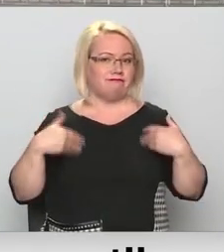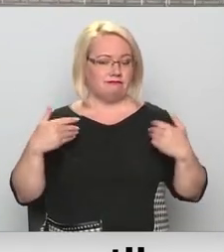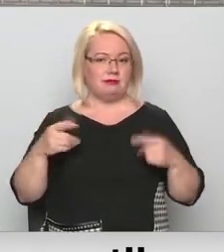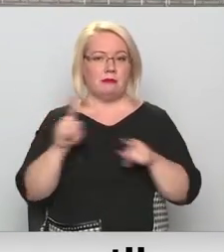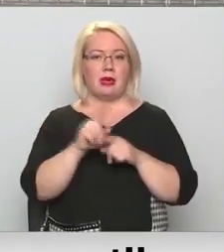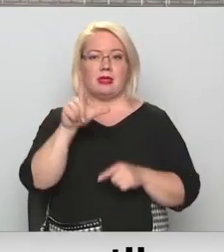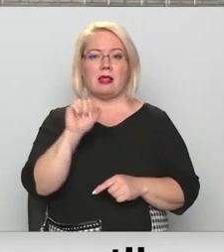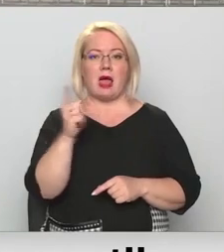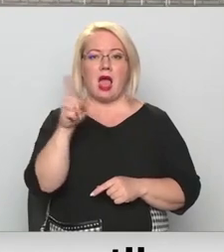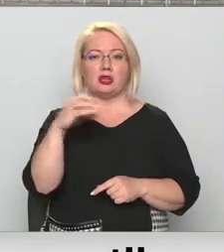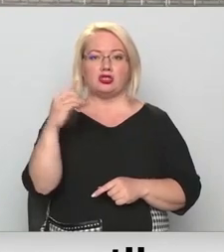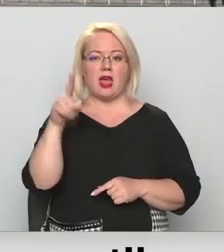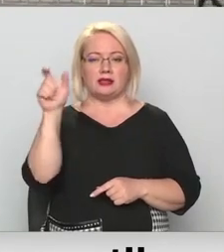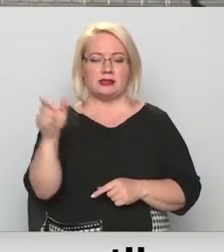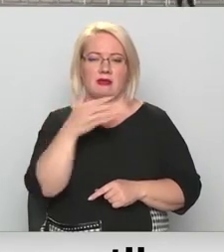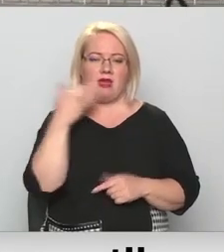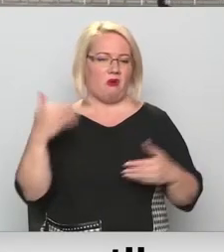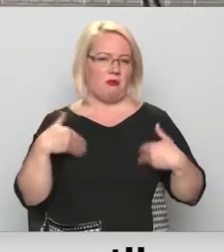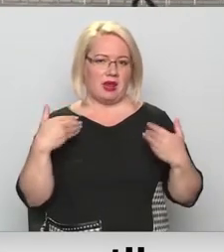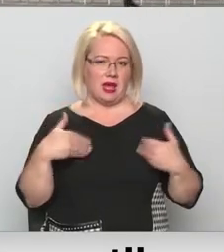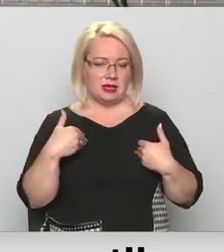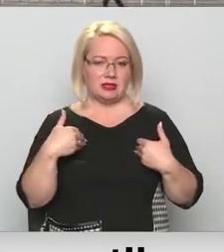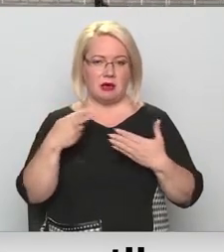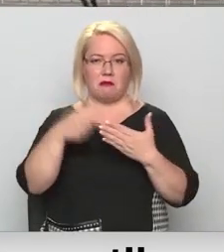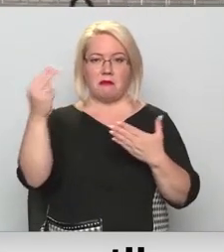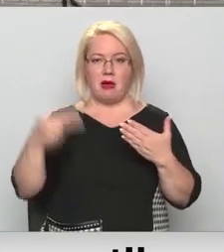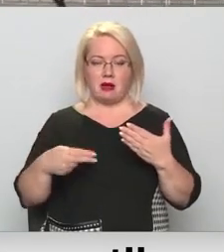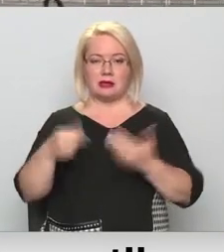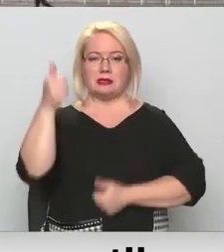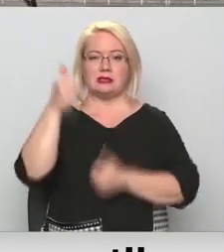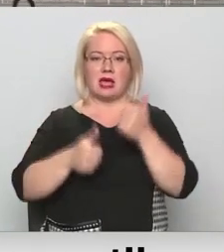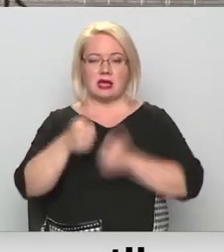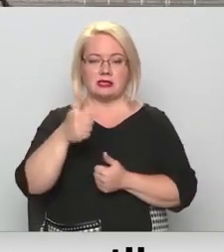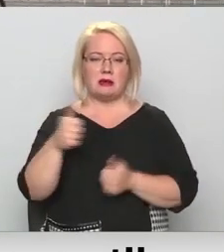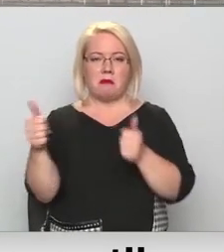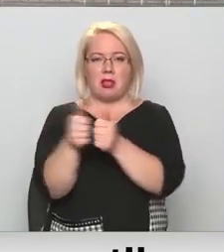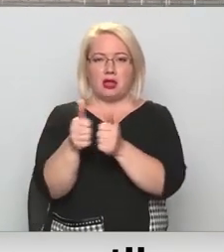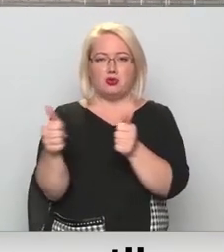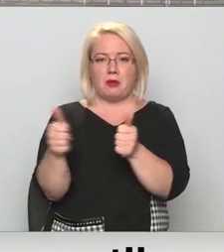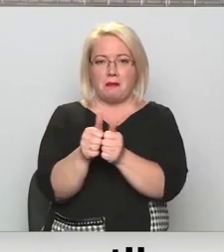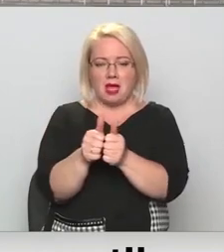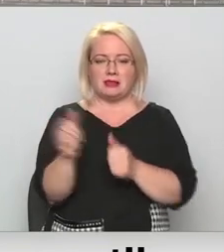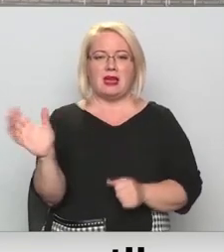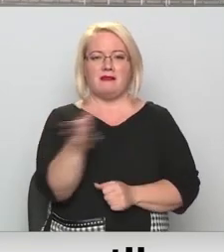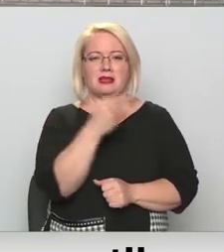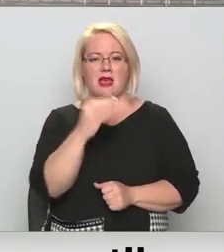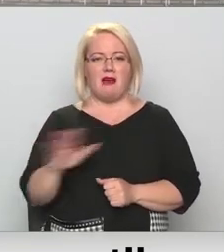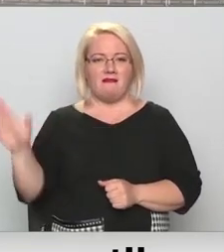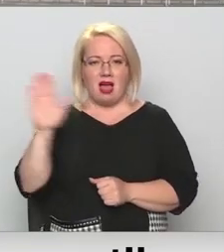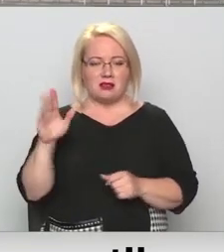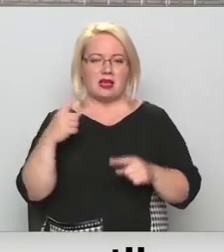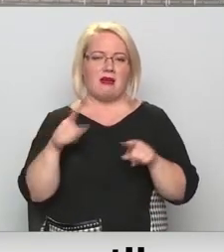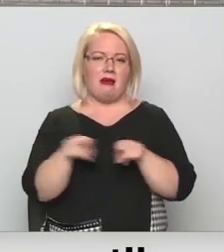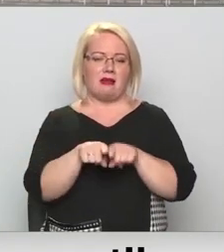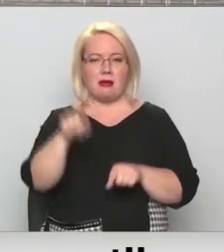armīns lašets nemaz nav tik priecīgs. Un paraksas ir sacensības plecu pie pleca, gan visā valstī, gan Berlīnē.